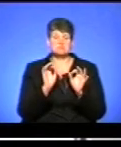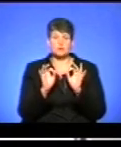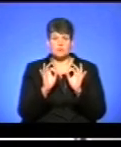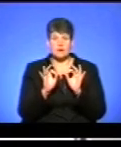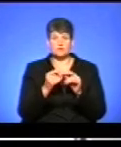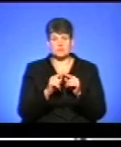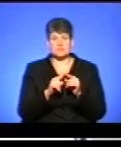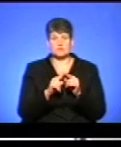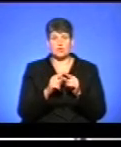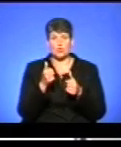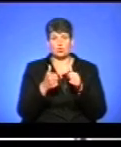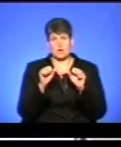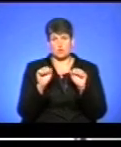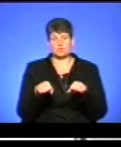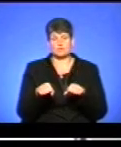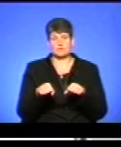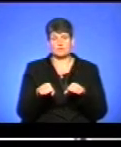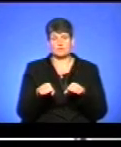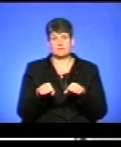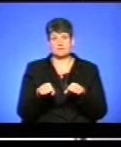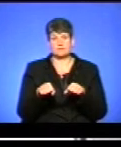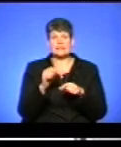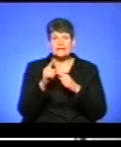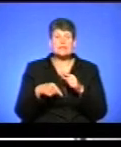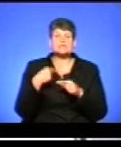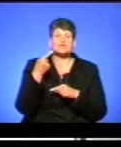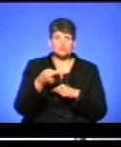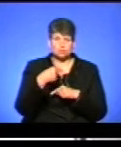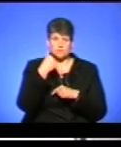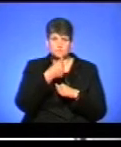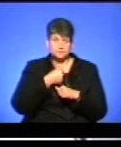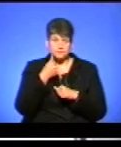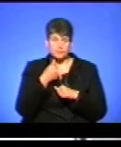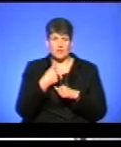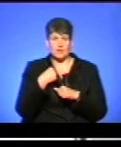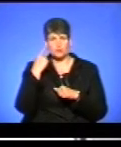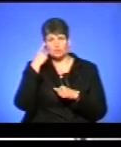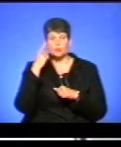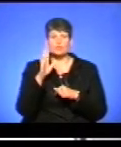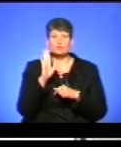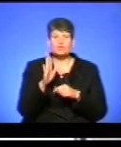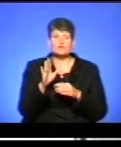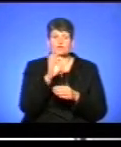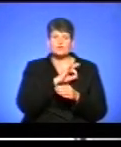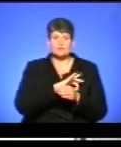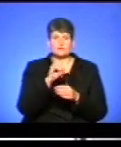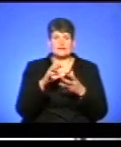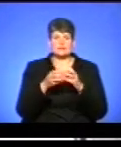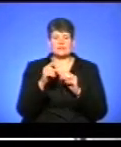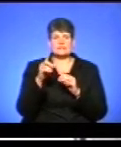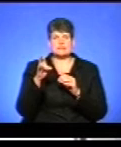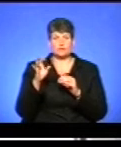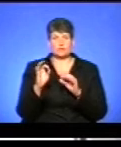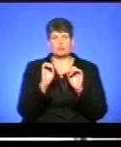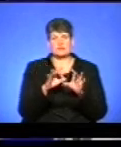конкурентно здатним. І, знову ж таки, на слідувачий рік, я думаю, що будуть використовувати ті результати зною, які були здані в 2018